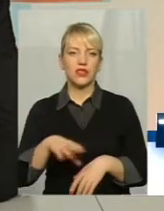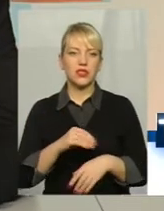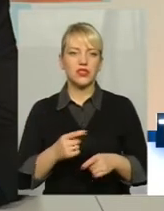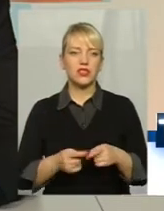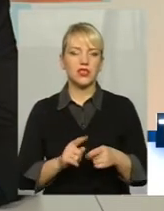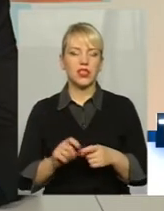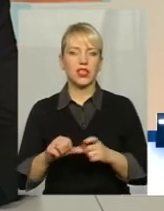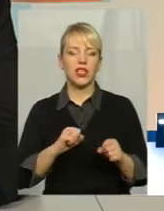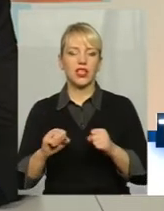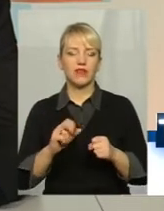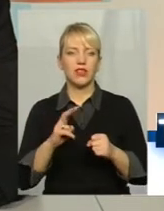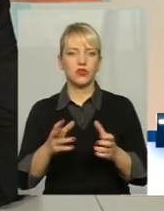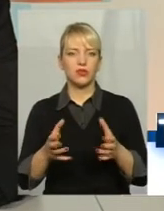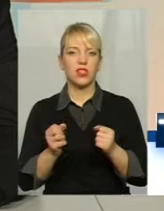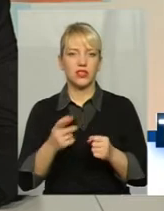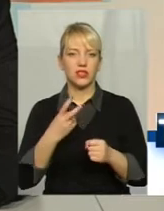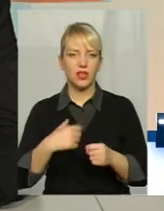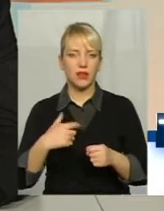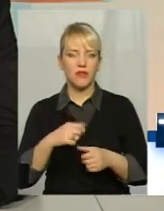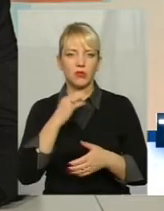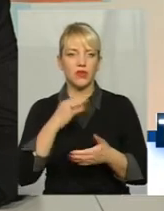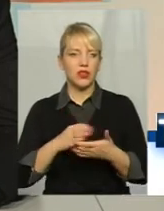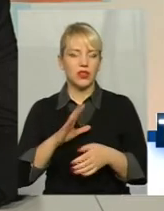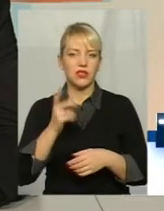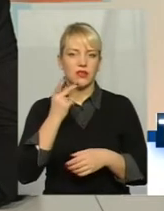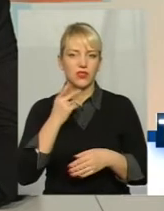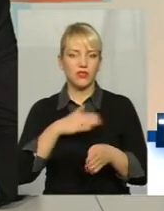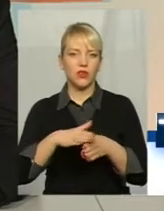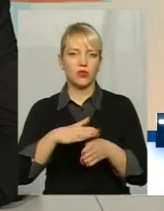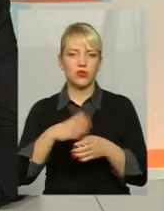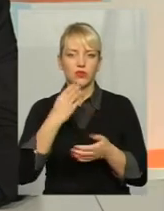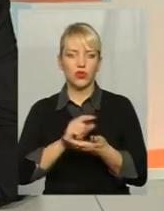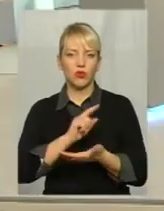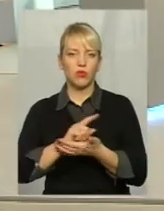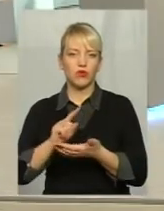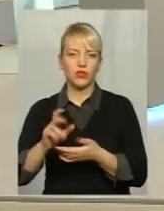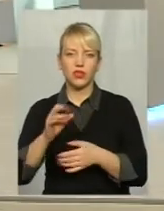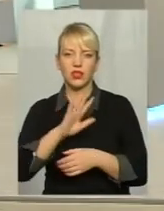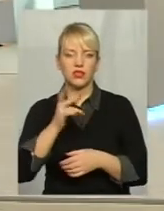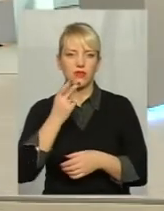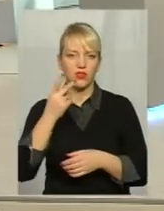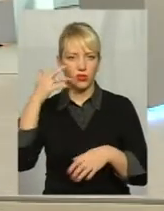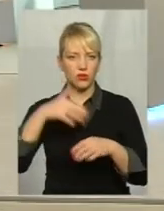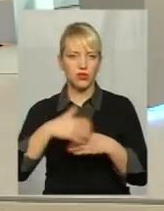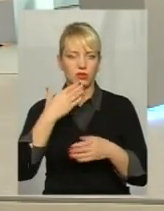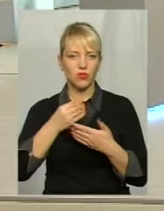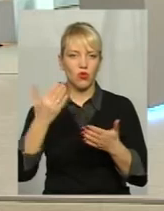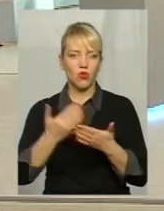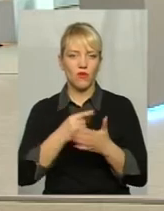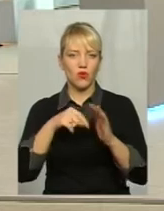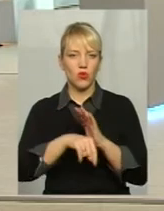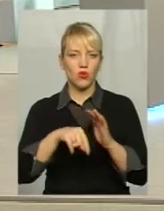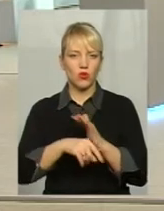керівників, які взяли на себе відповідальність Не завжди вони справляються зі своїми обов'язками І не завжди вони розуміють свою нову роль і свої нові